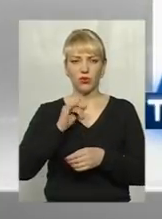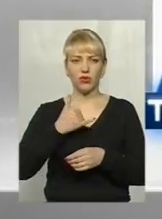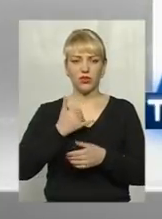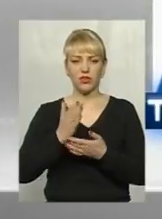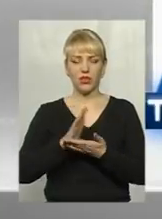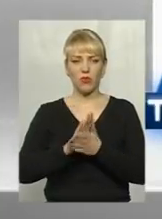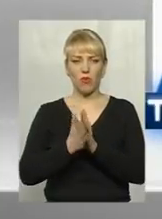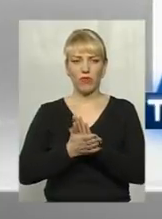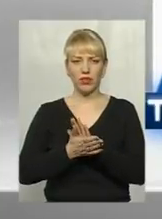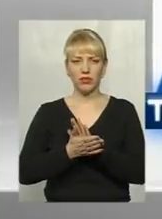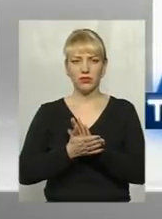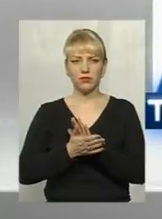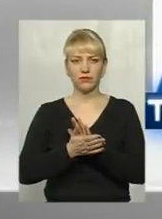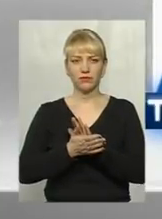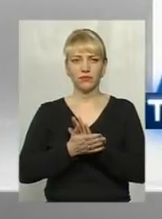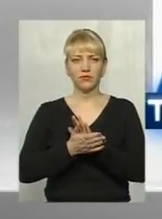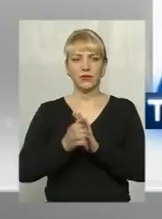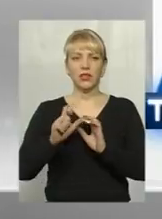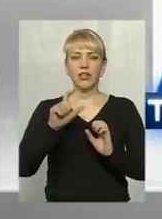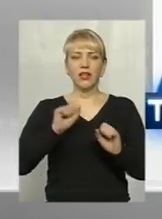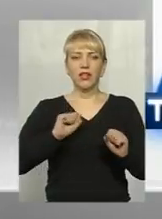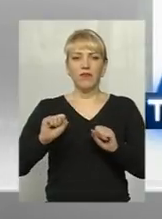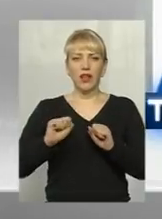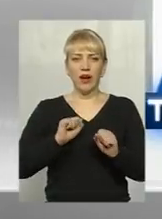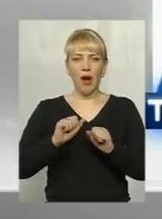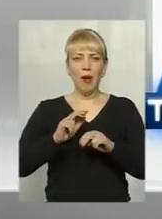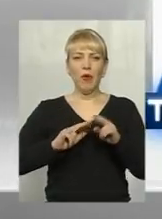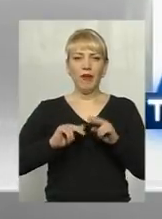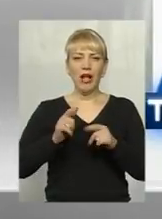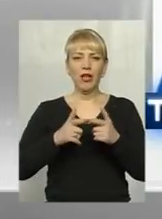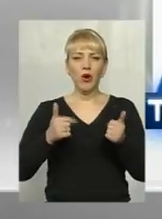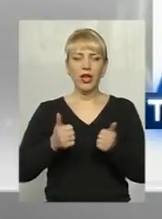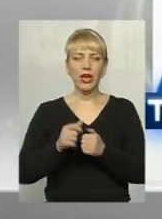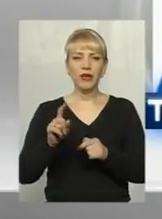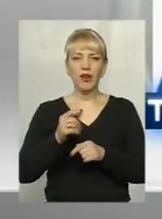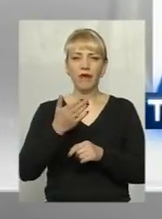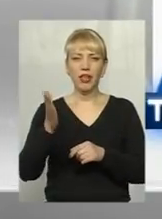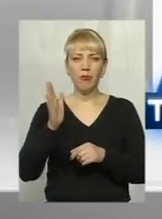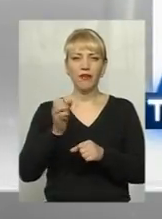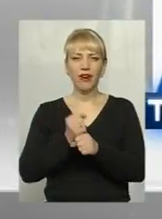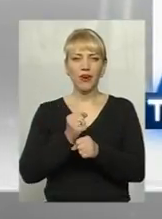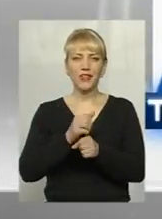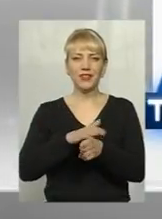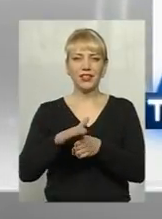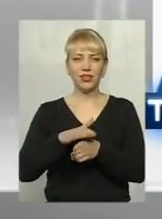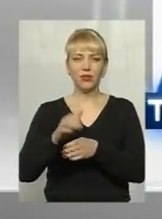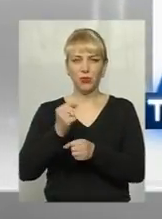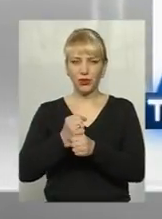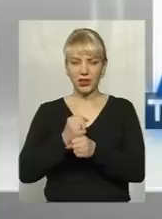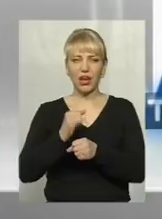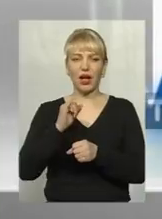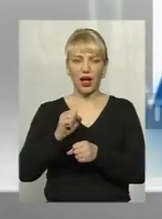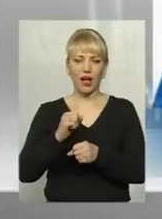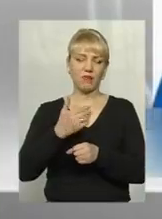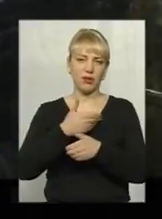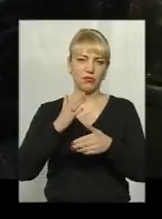домовленість з керівниками будівельних організацій, що вони будуть виконувати роботи, а вже шляхи фінансування не